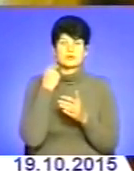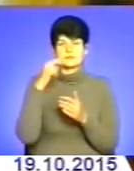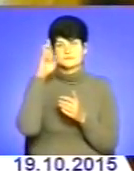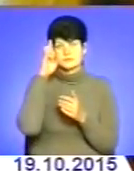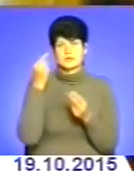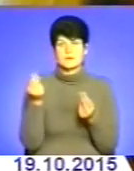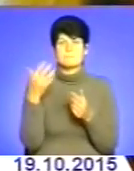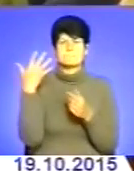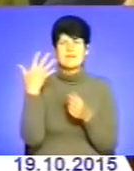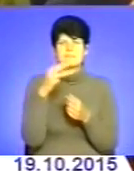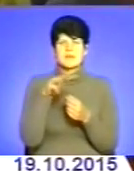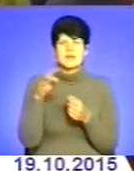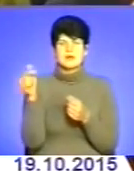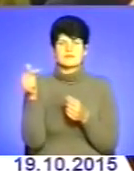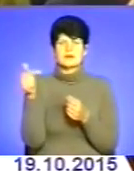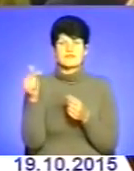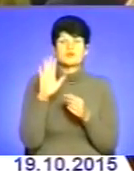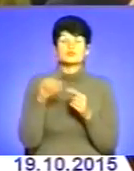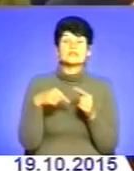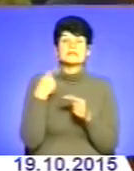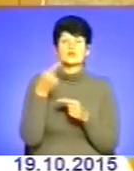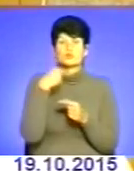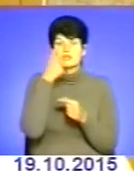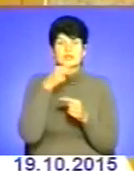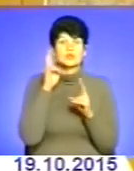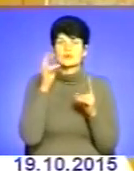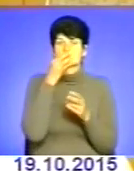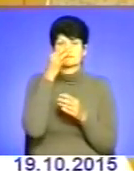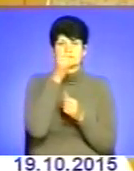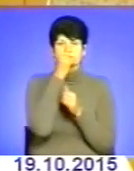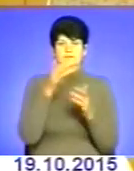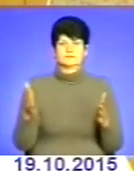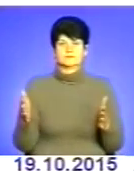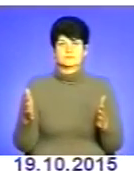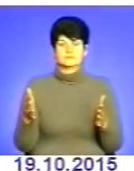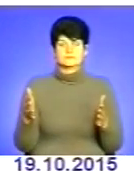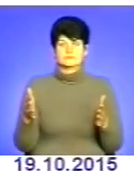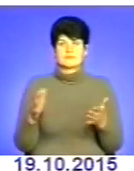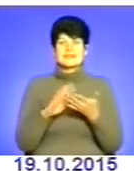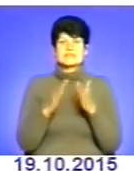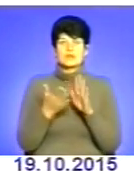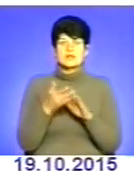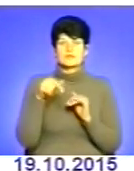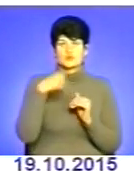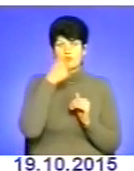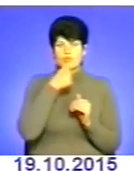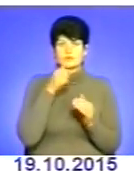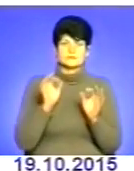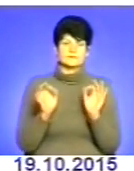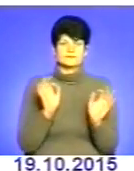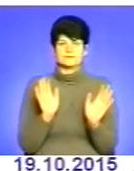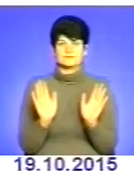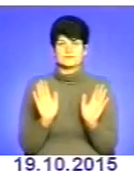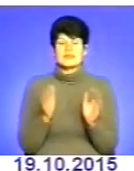мільярдів гривень І що буде наступного року, ніхто прогнозувати не береться Ситуація цього року більш-менш адекватна